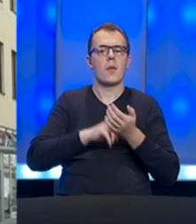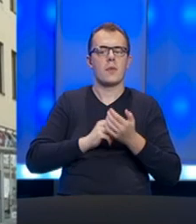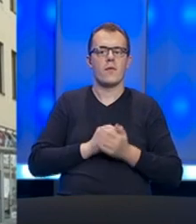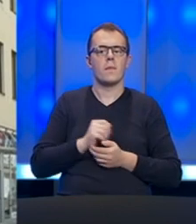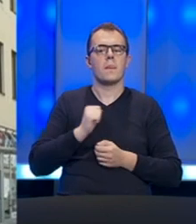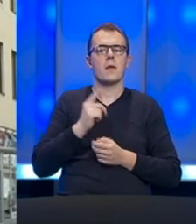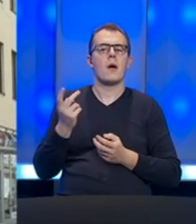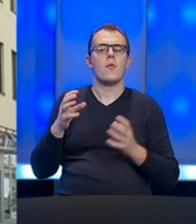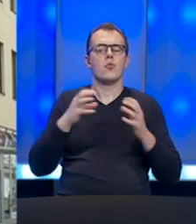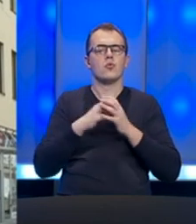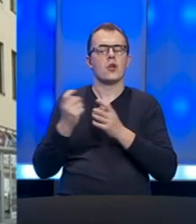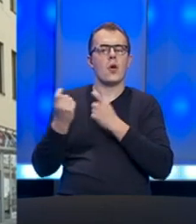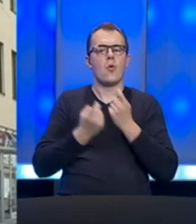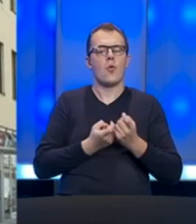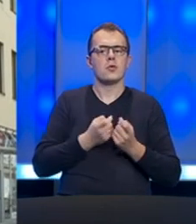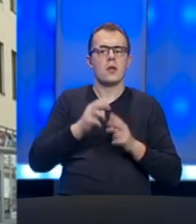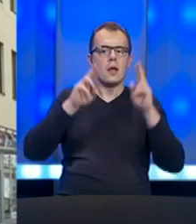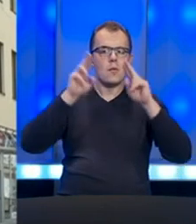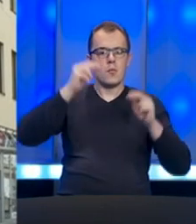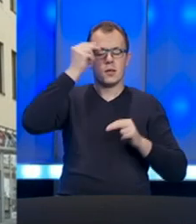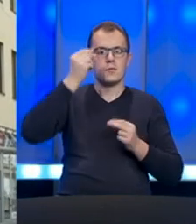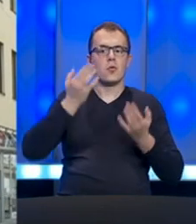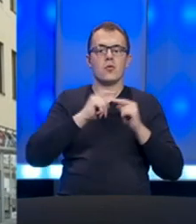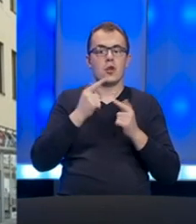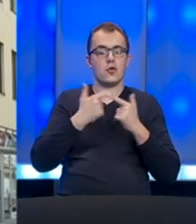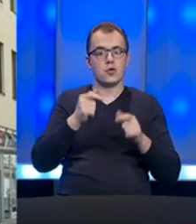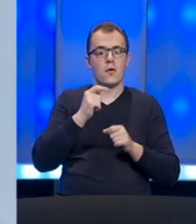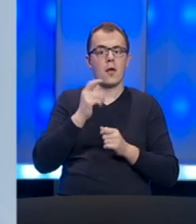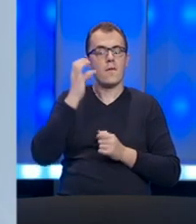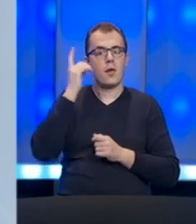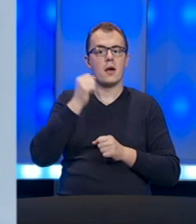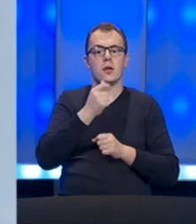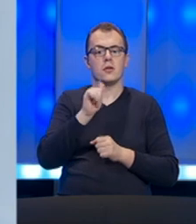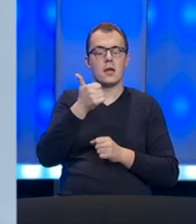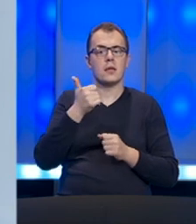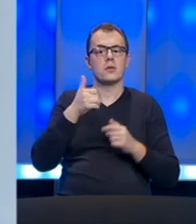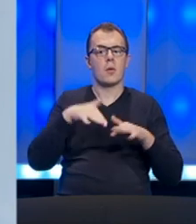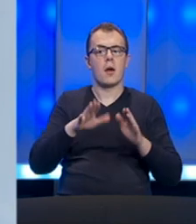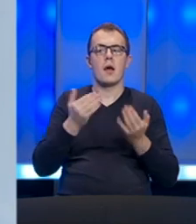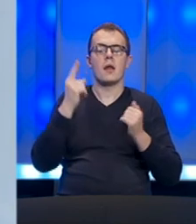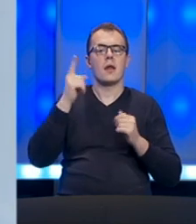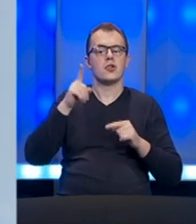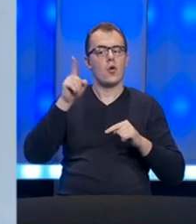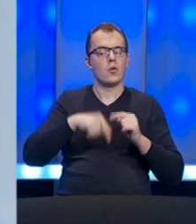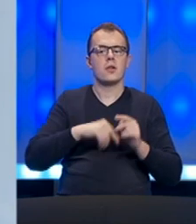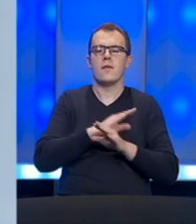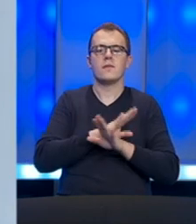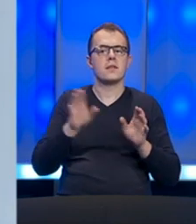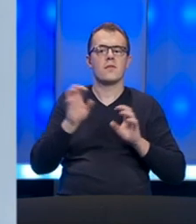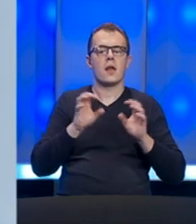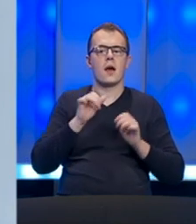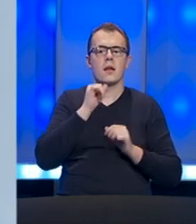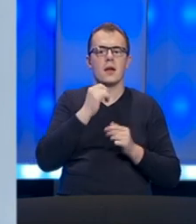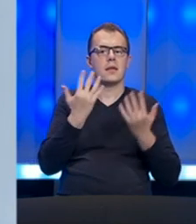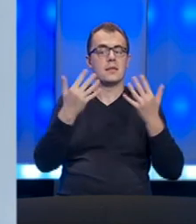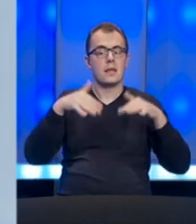ugostitelja Republike Srpske da će, ukoliko im ne dozvoli vlada radi do 11. maja, da će otpustiti, odjaviti sve radnike, to znači praktično